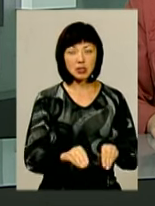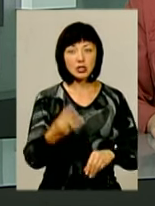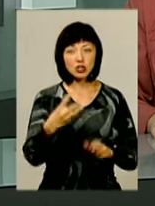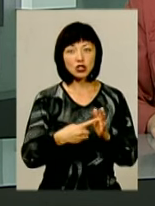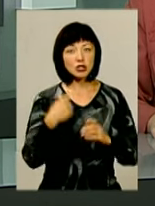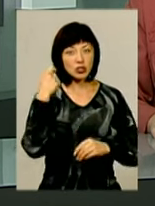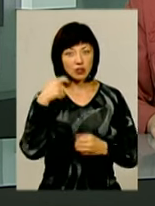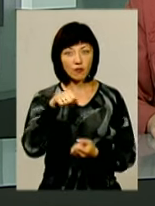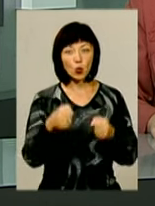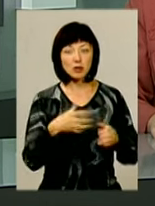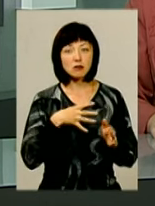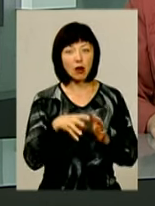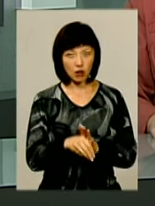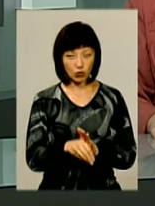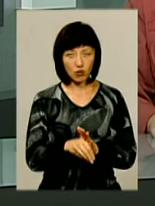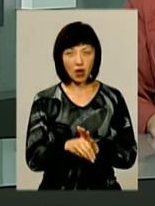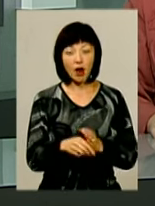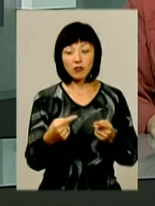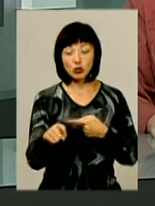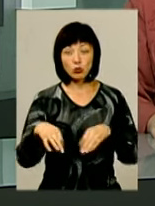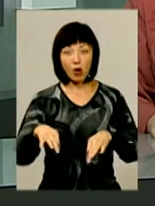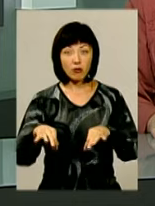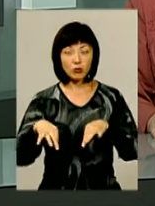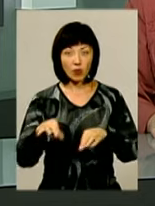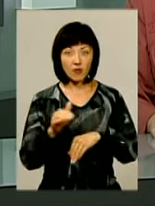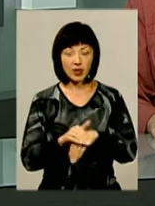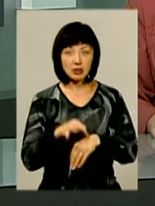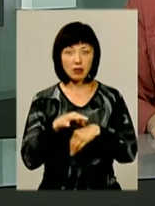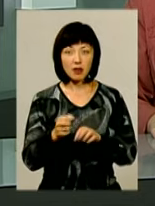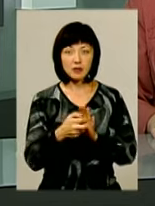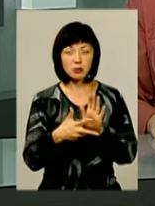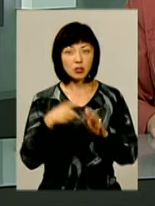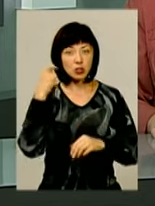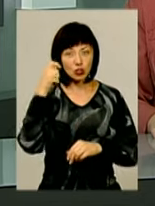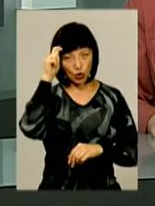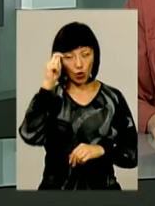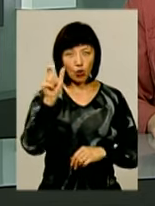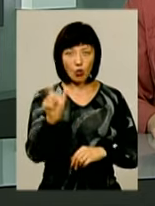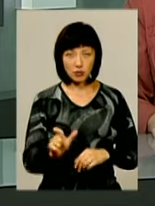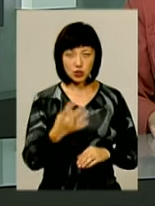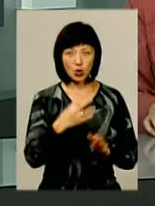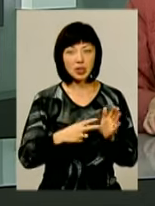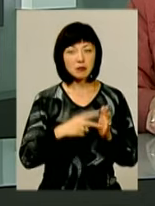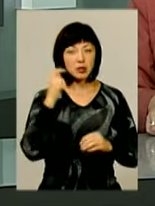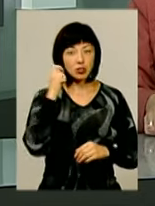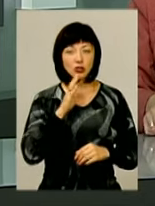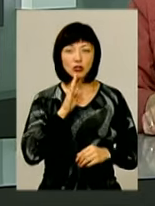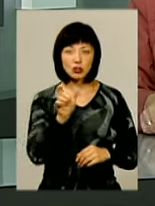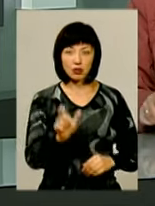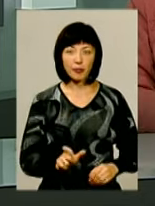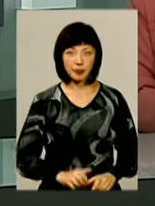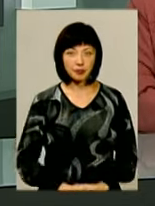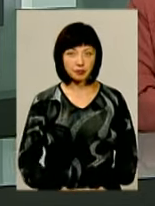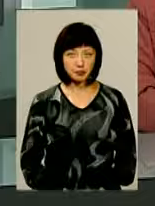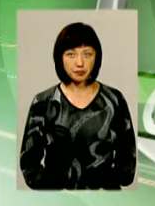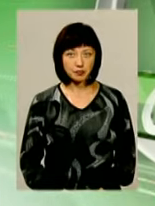-річний водій загинув. В іншому авто надзвичайники виявили тіла 18-річного хлопця та 47-річної жінки.